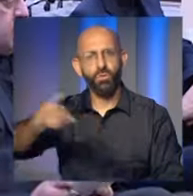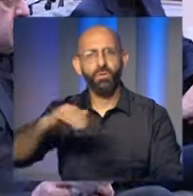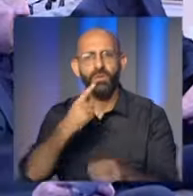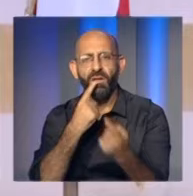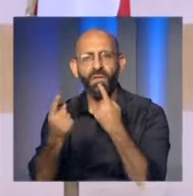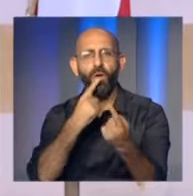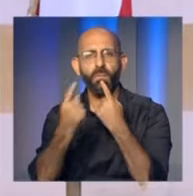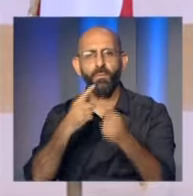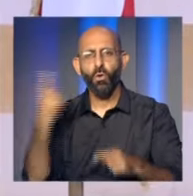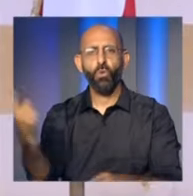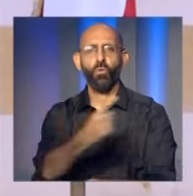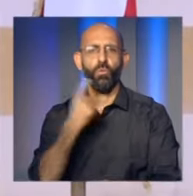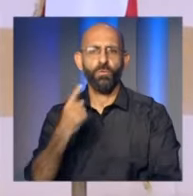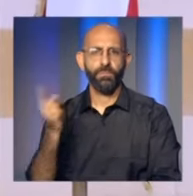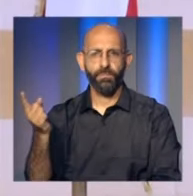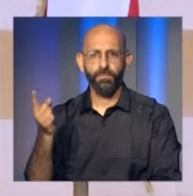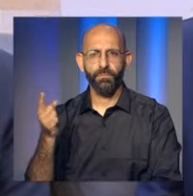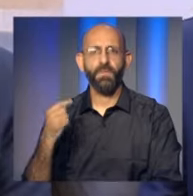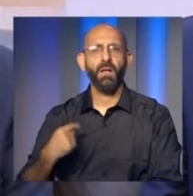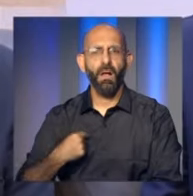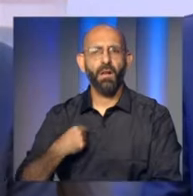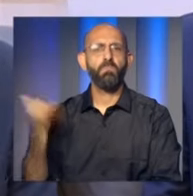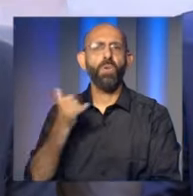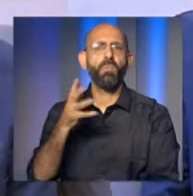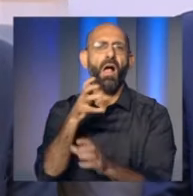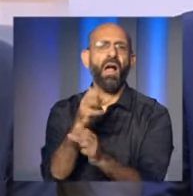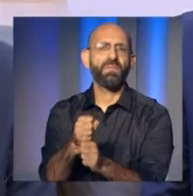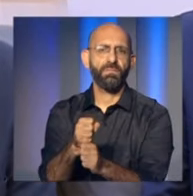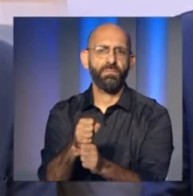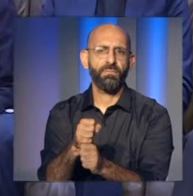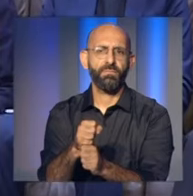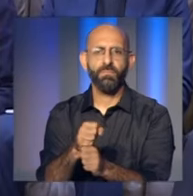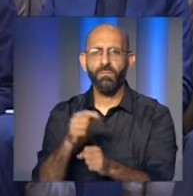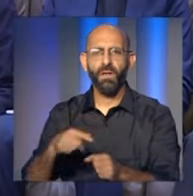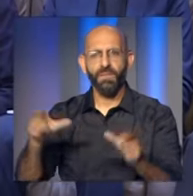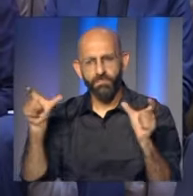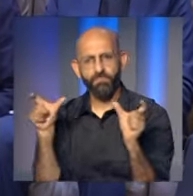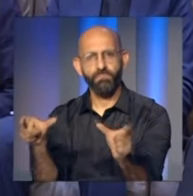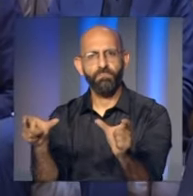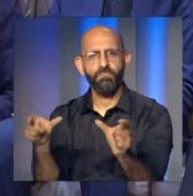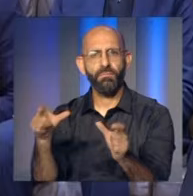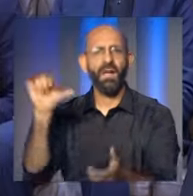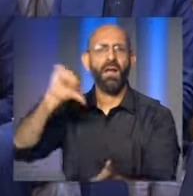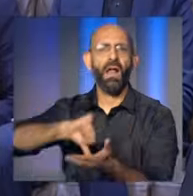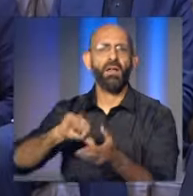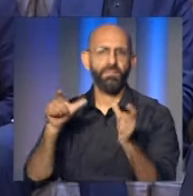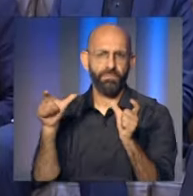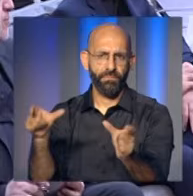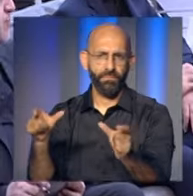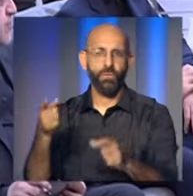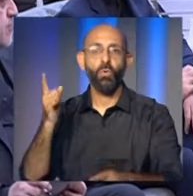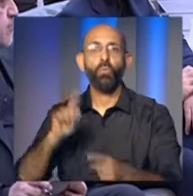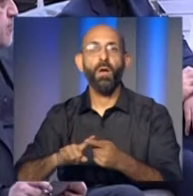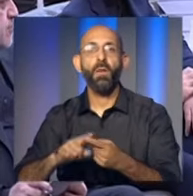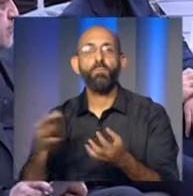الوزير باقري إلى السراي والتقى رئيس الحكومة نجيد نيقاتي في حضور سفير إيران في لبنان مشتبى أماني